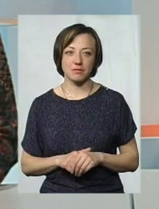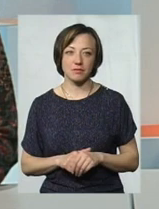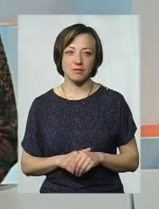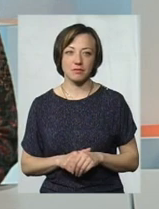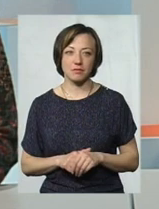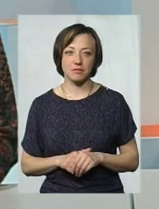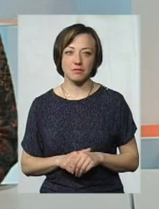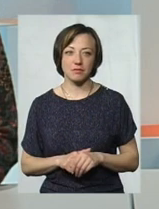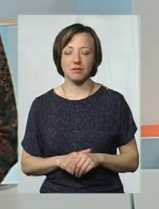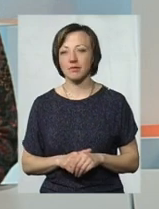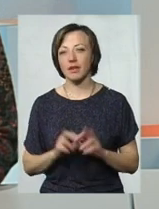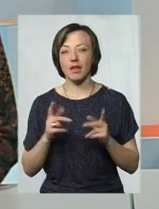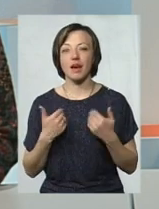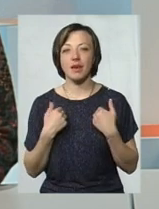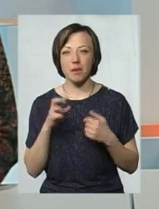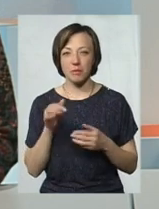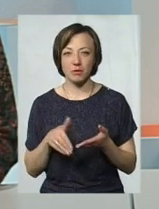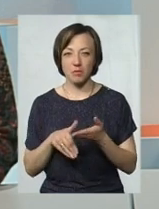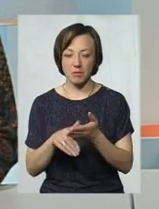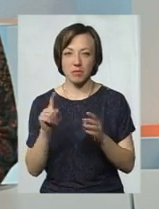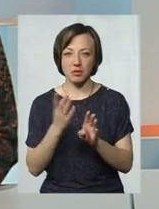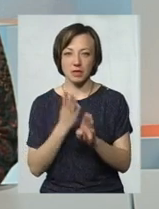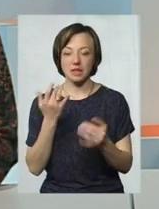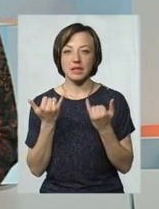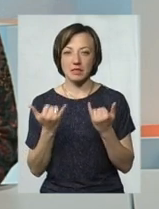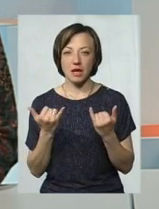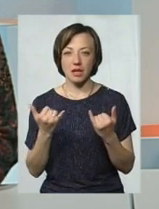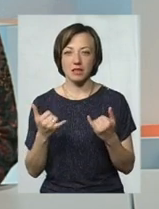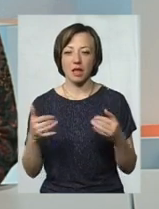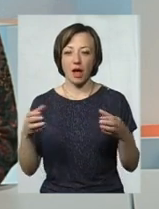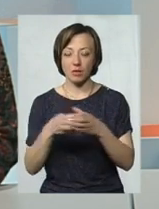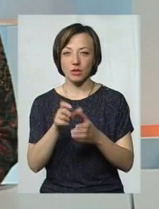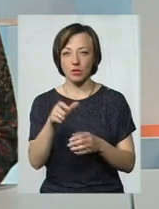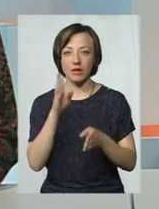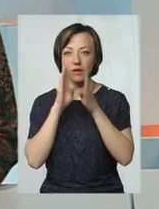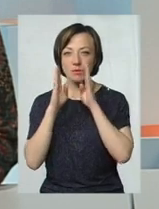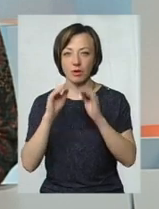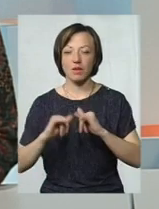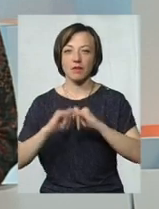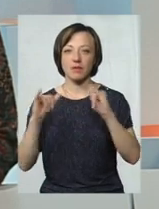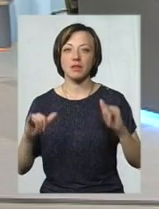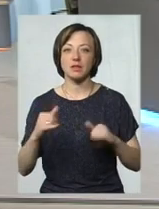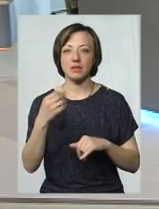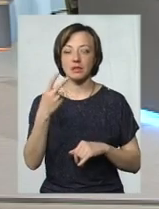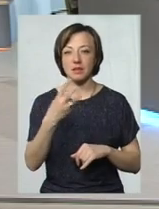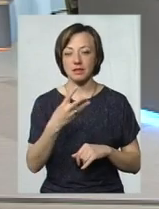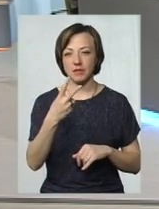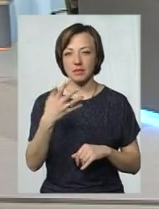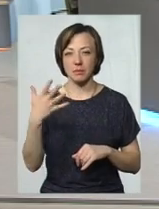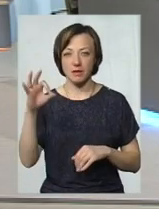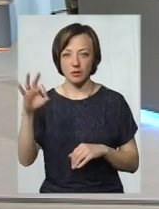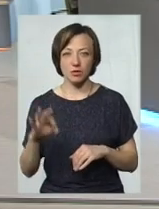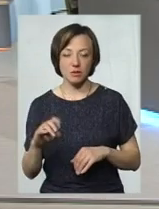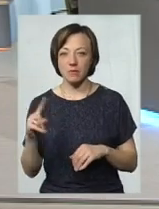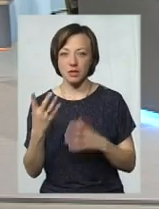Як я би допомагав, в першу чергу? Так, зараз аудиторія Фейсбука виросла на 35%. Тобто, це в перші дні. Зараз, якщо ви подивитесь